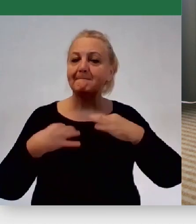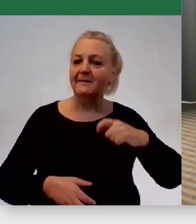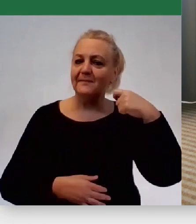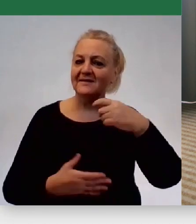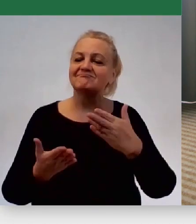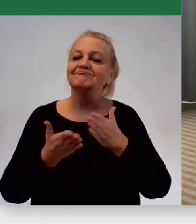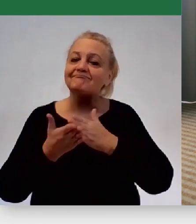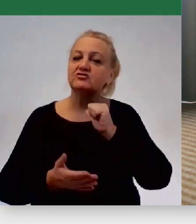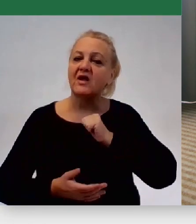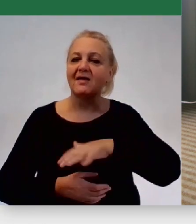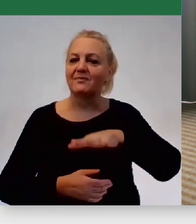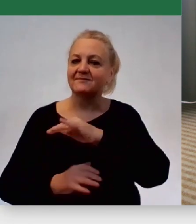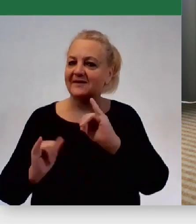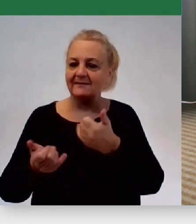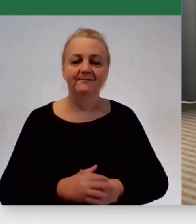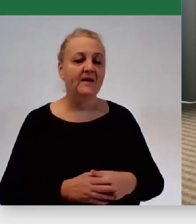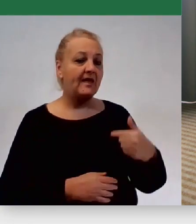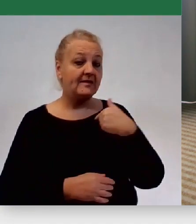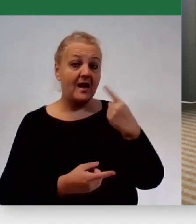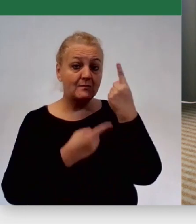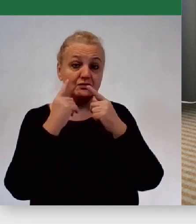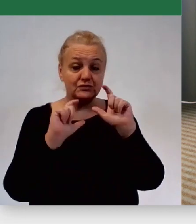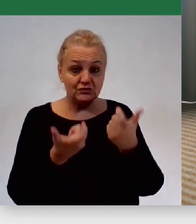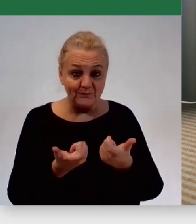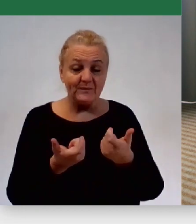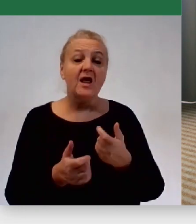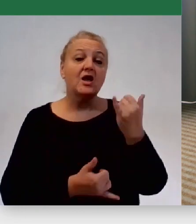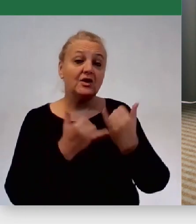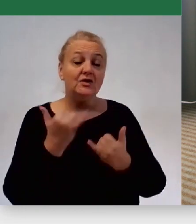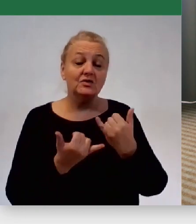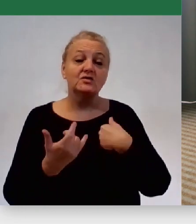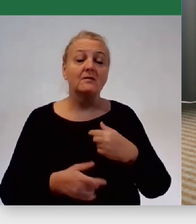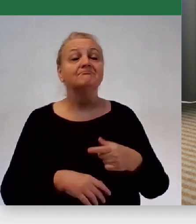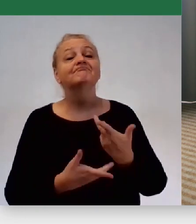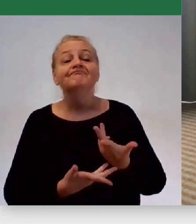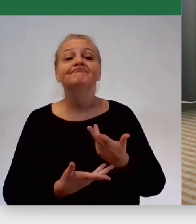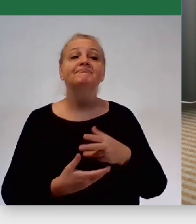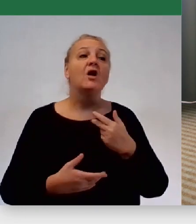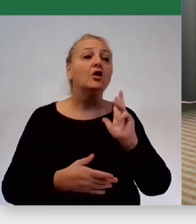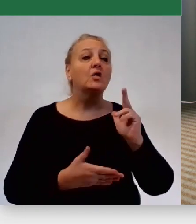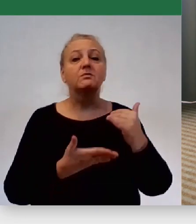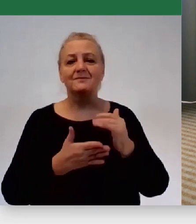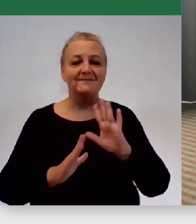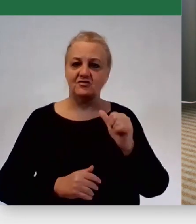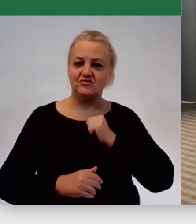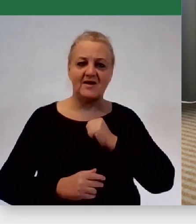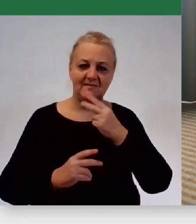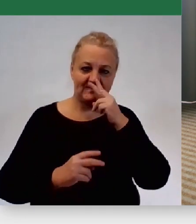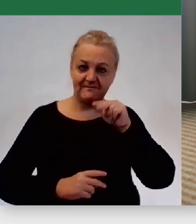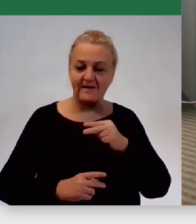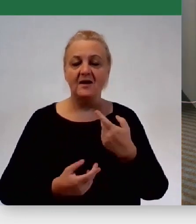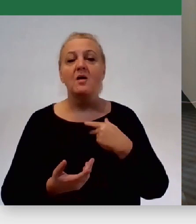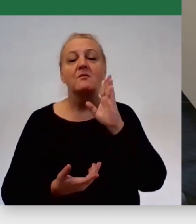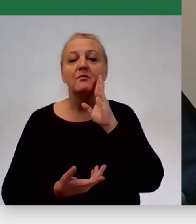u siebie? Ja wychodzę z założenia, że jeśli mamy na kogoś liczyć, to musimy liczyć przede wszystkim na siebie i nie oglądam się na to,